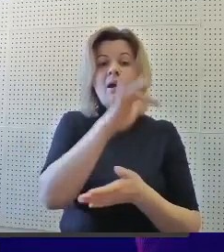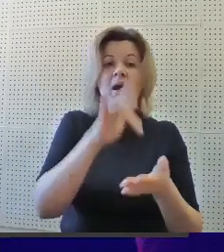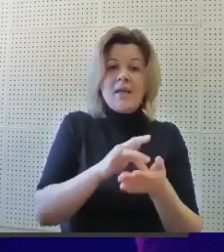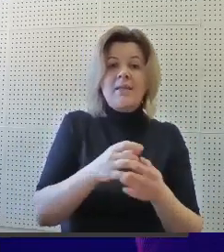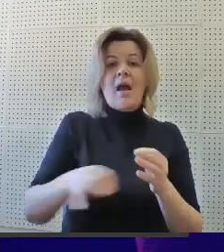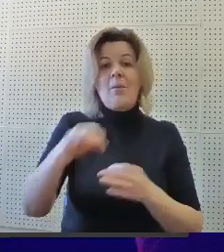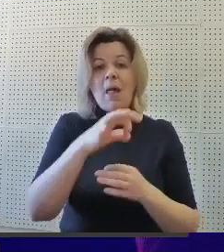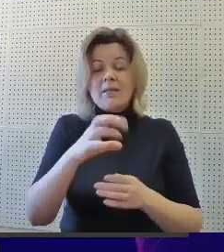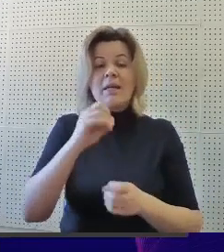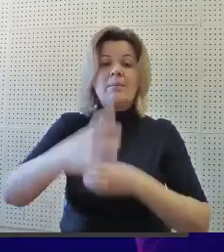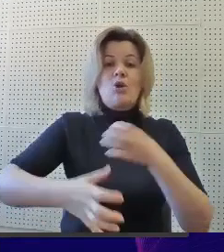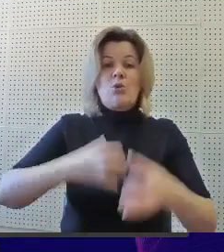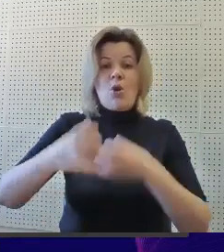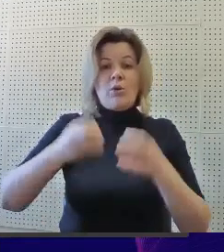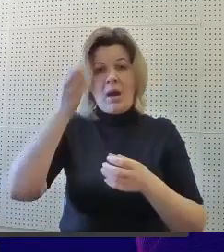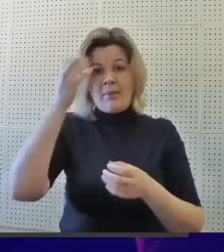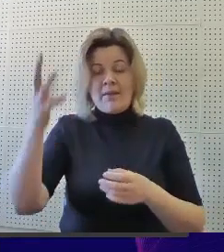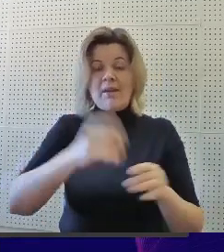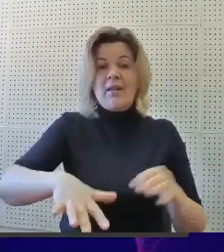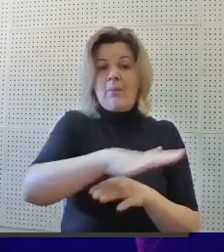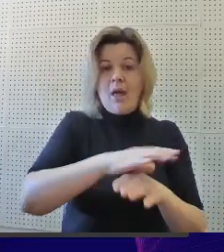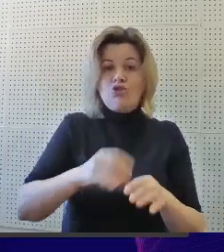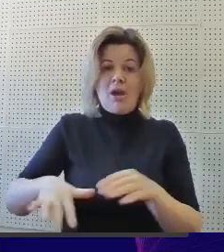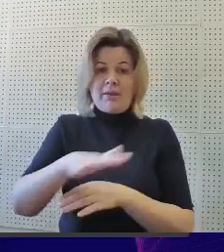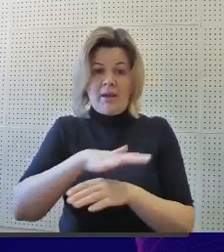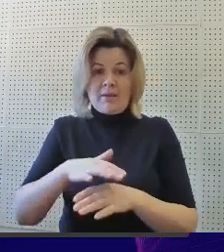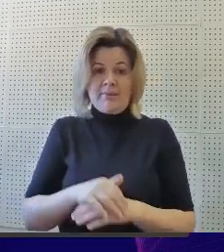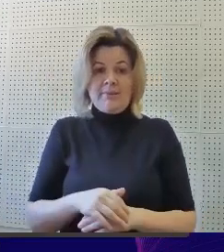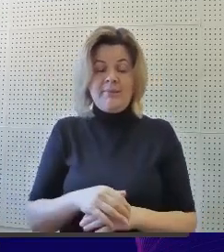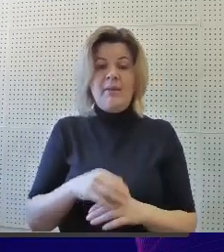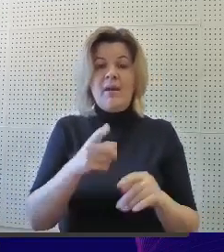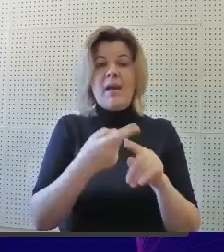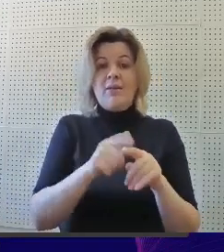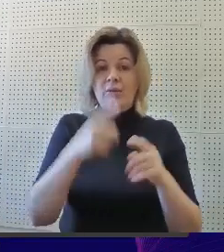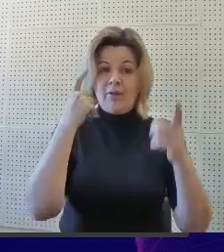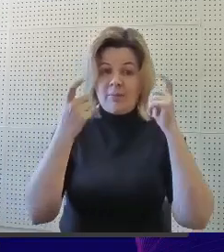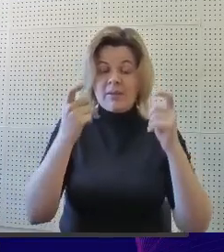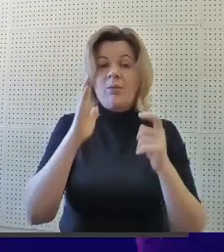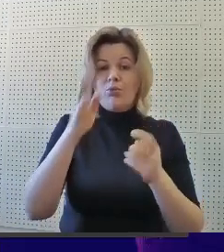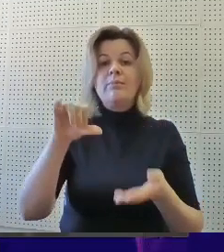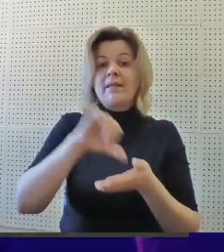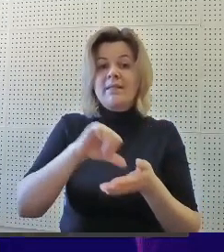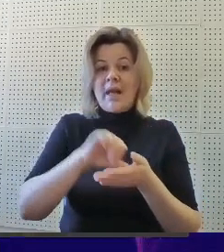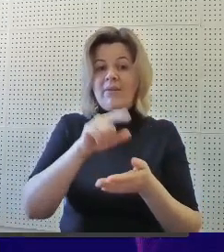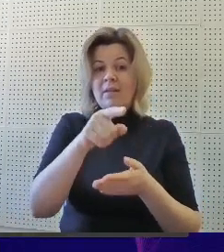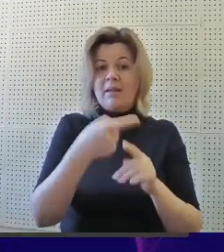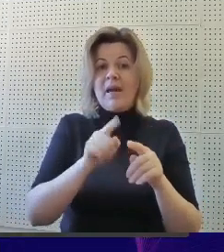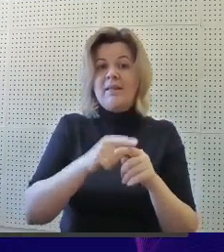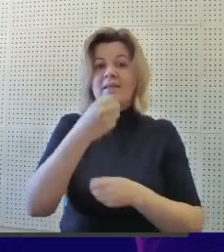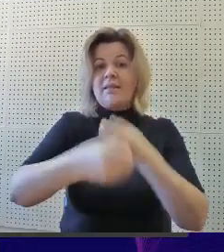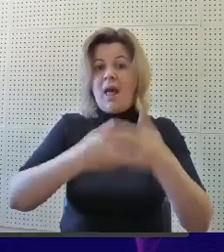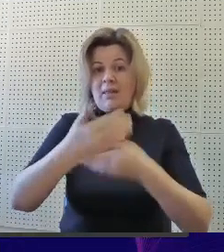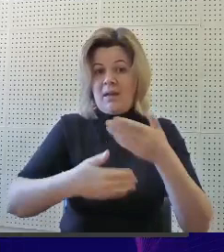на городских, областных и международных образовательных площадках. Данная информация будет представлена